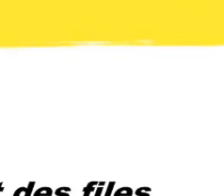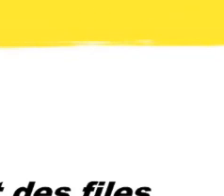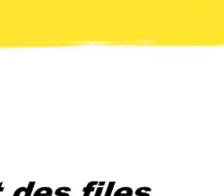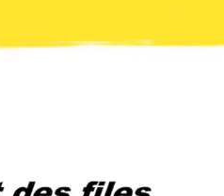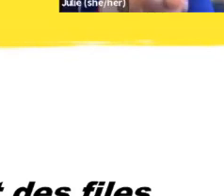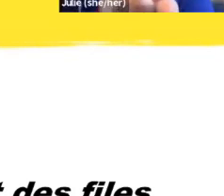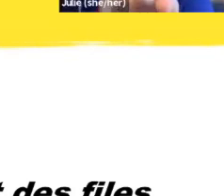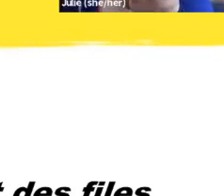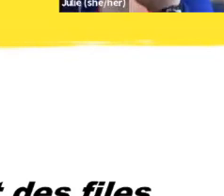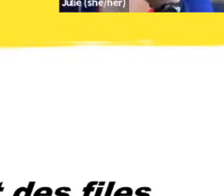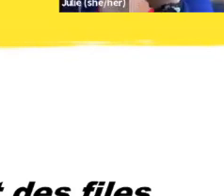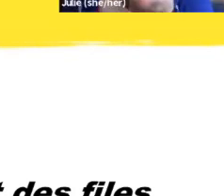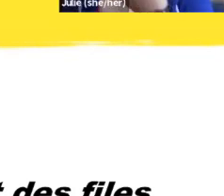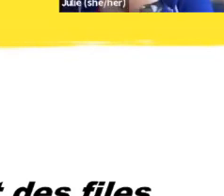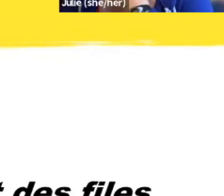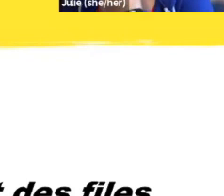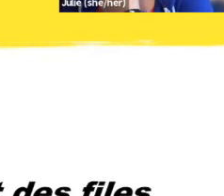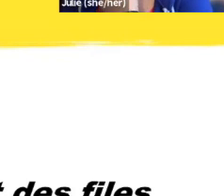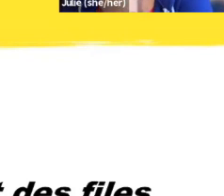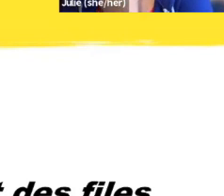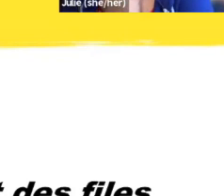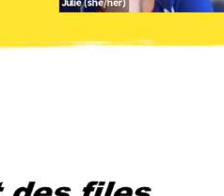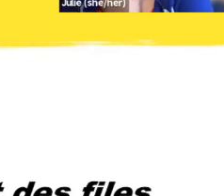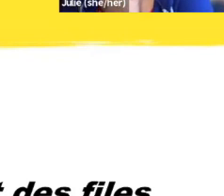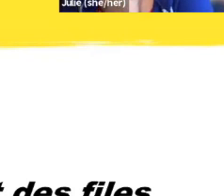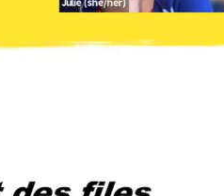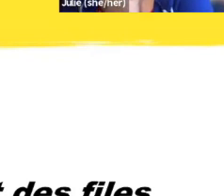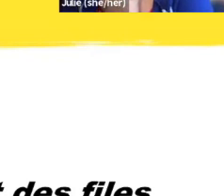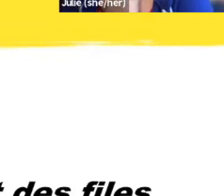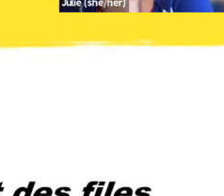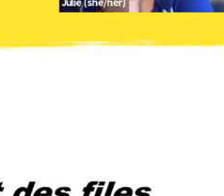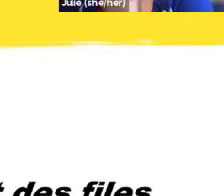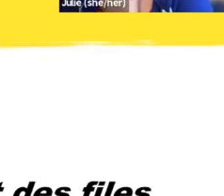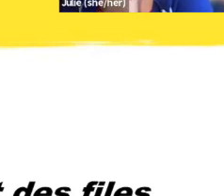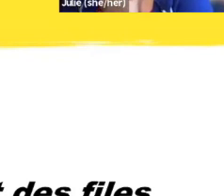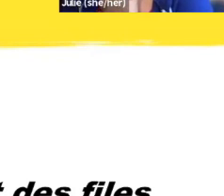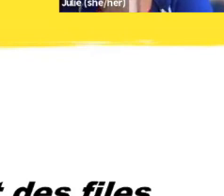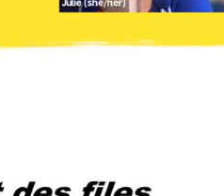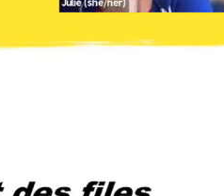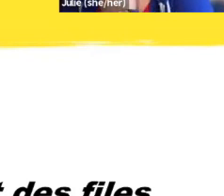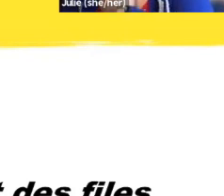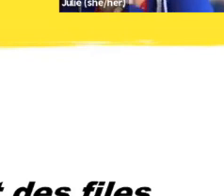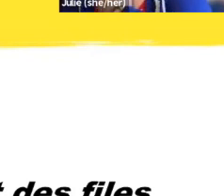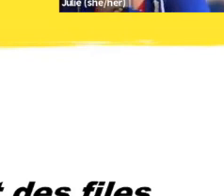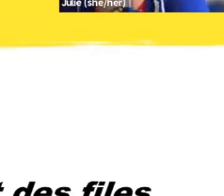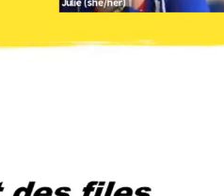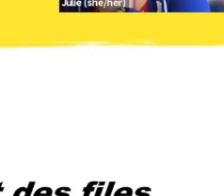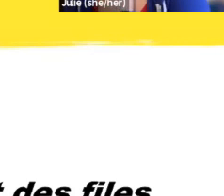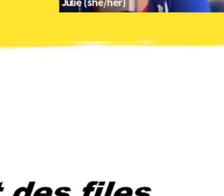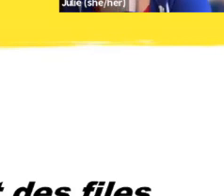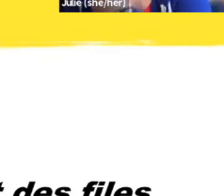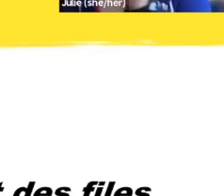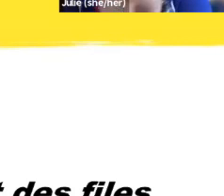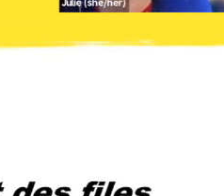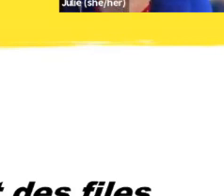L'article 2, c'était la loi sur la gouvernance et la gestion des ressources informationnelles des organismes publics et des entreprises